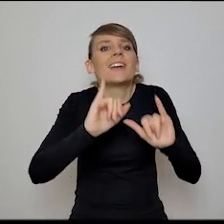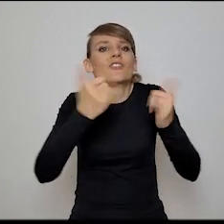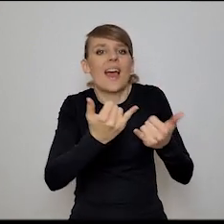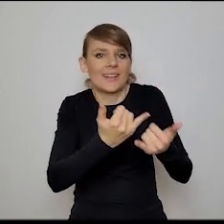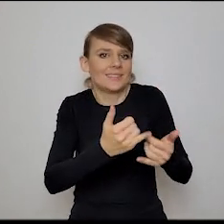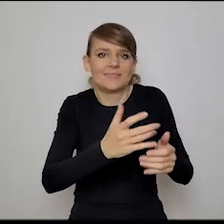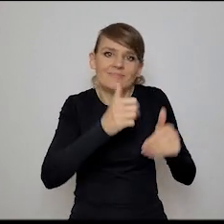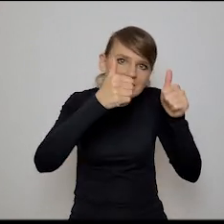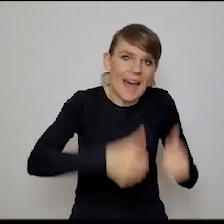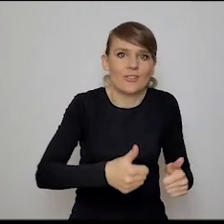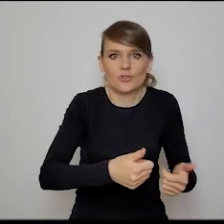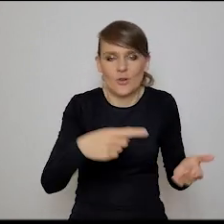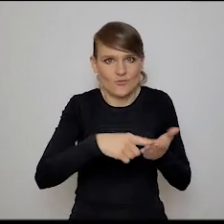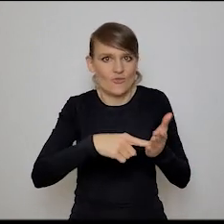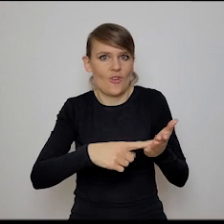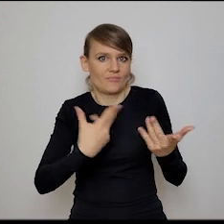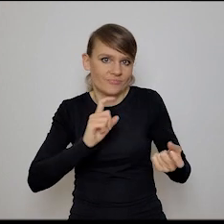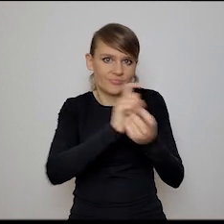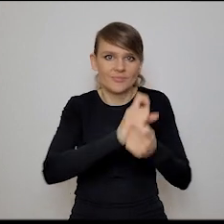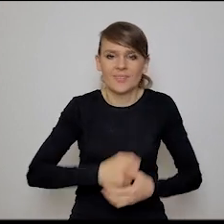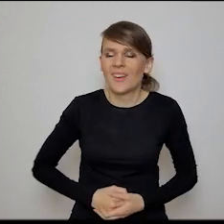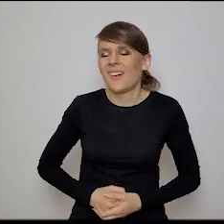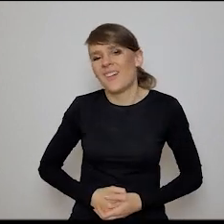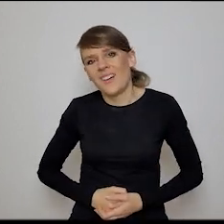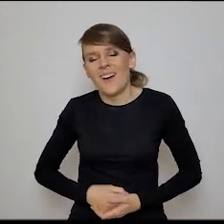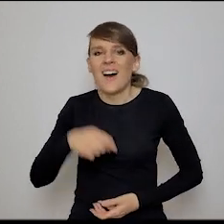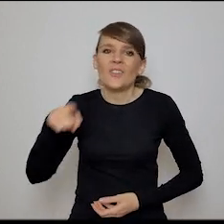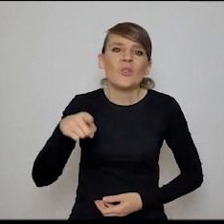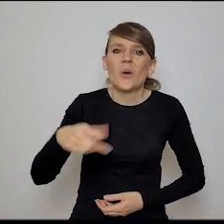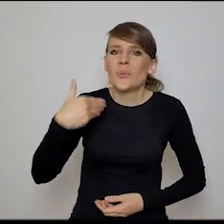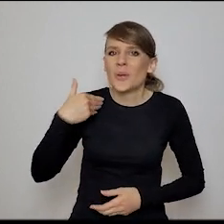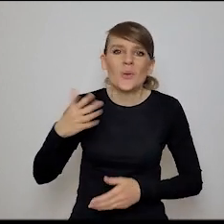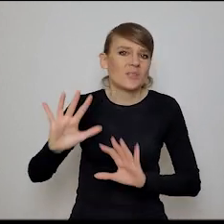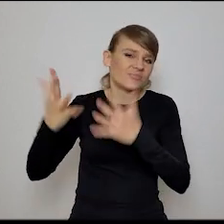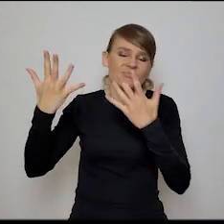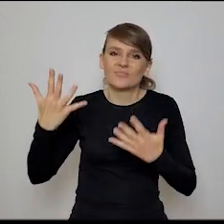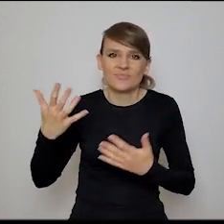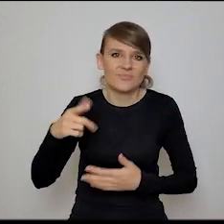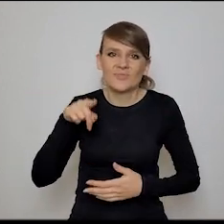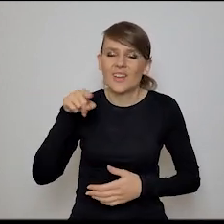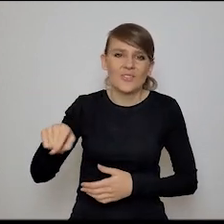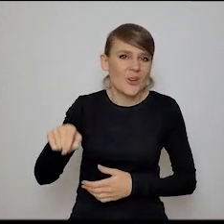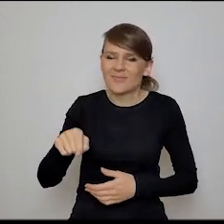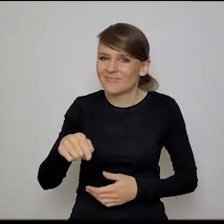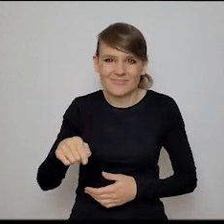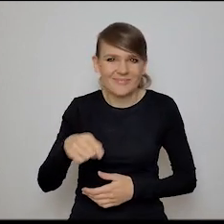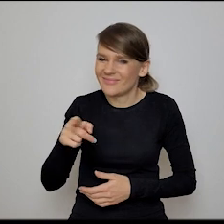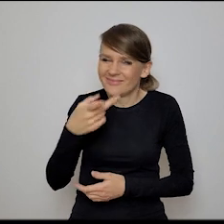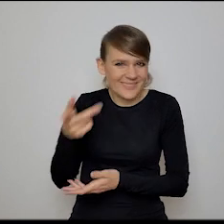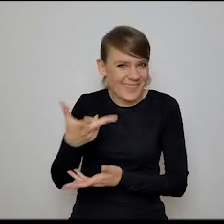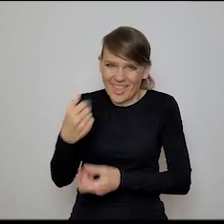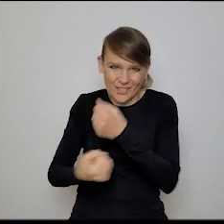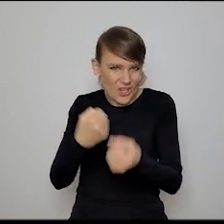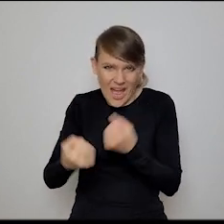rewolucją, nie? No, ale to była rewolucja, wiesz, to jest rewolucja, która nie działa.